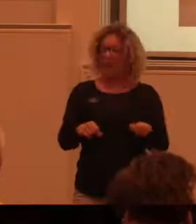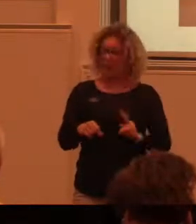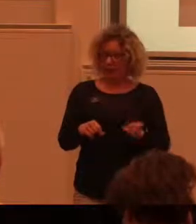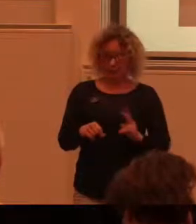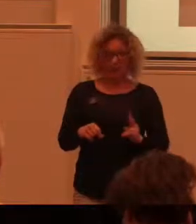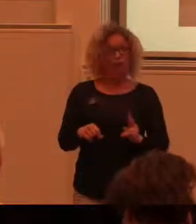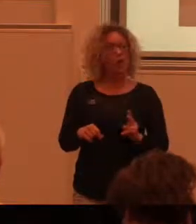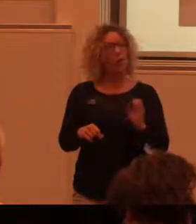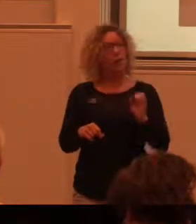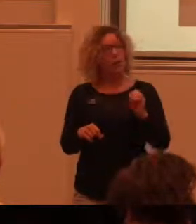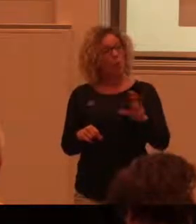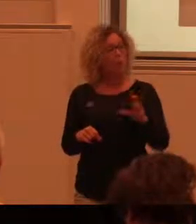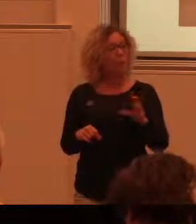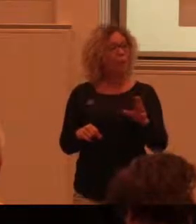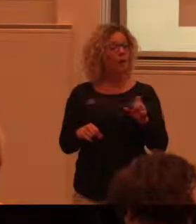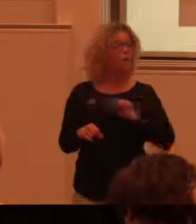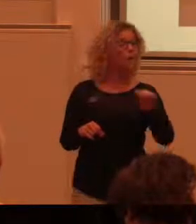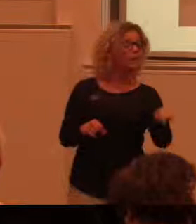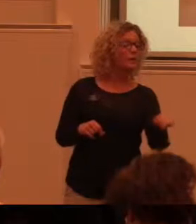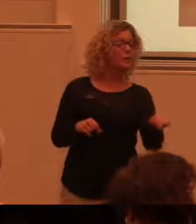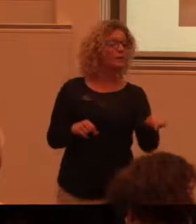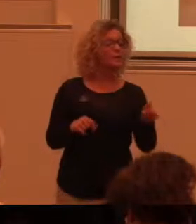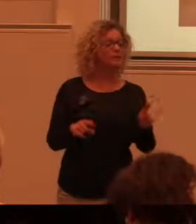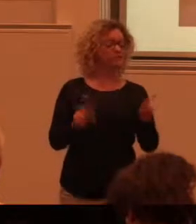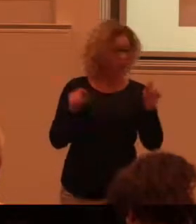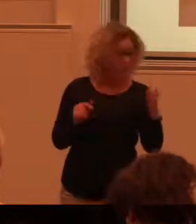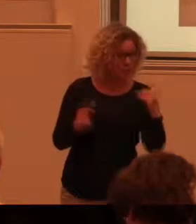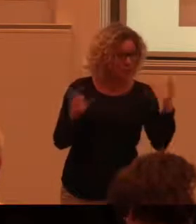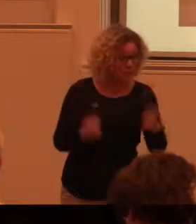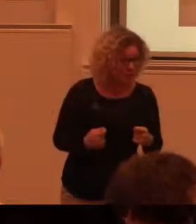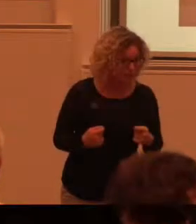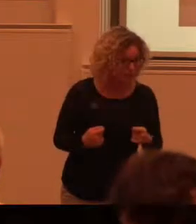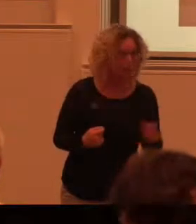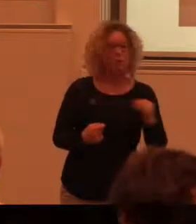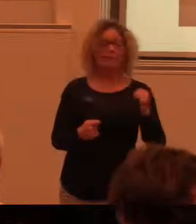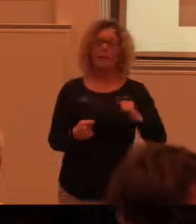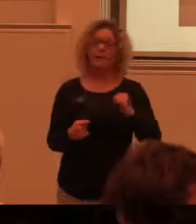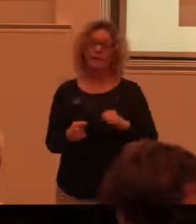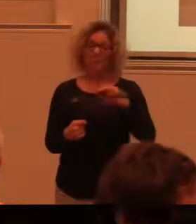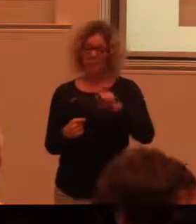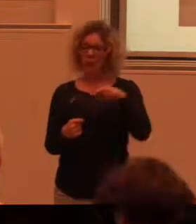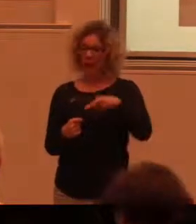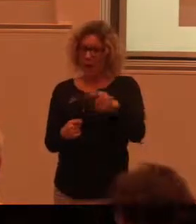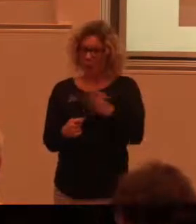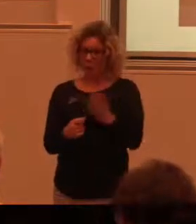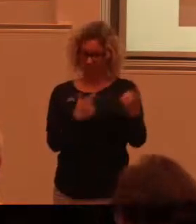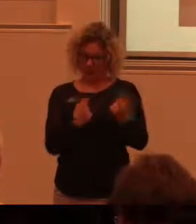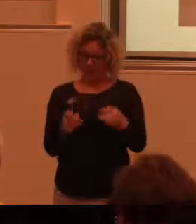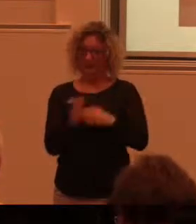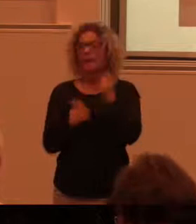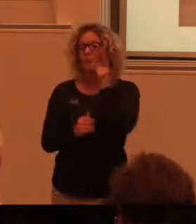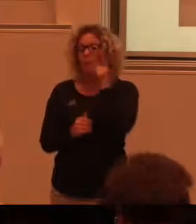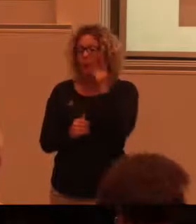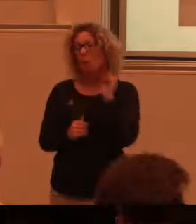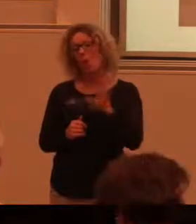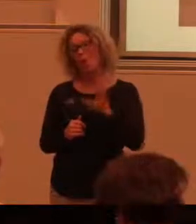också om man nu är upptäckad på plats att man kan ladda ner det med hjälp av en QR-kod till sin mobil om man